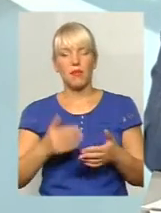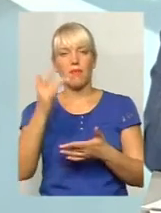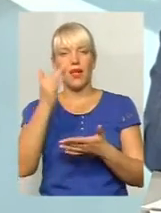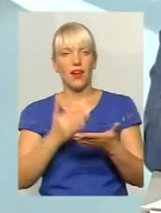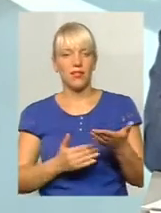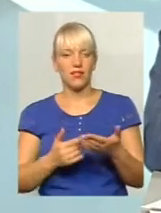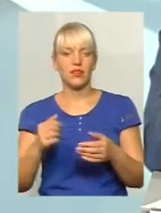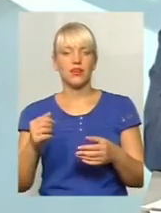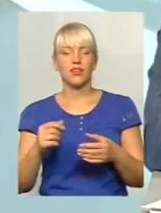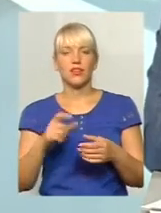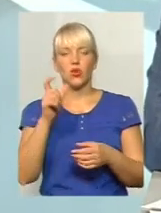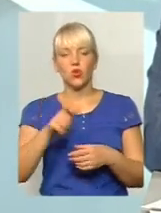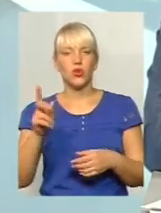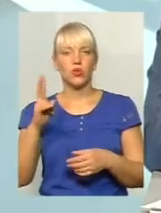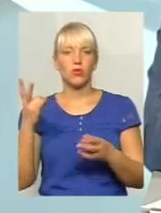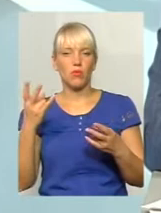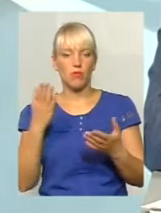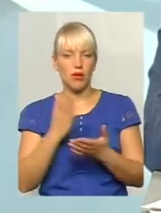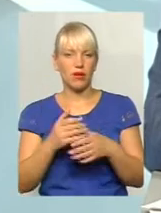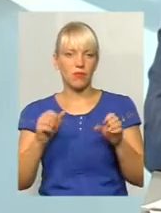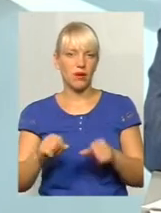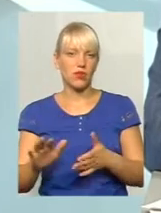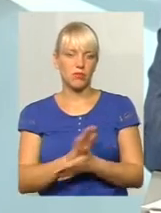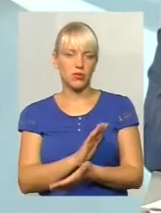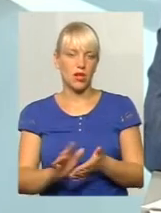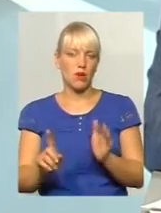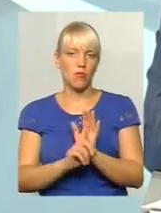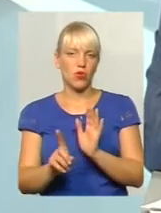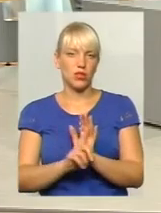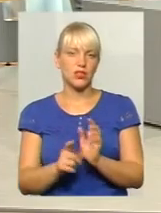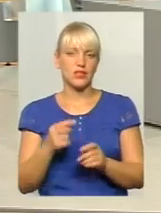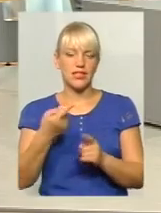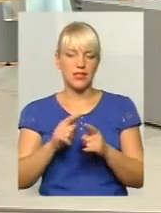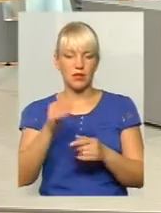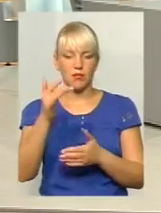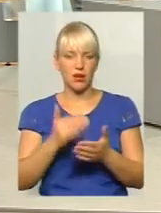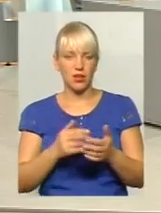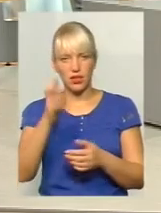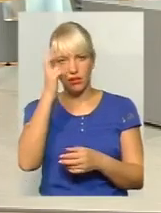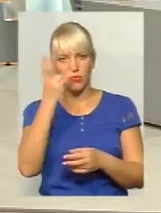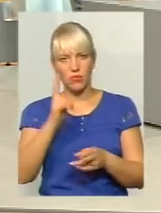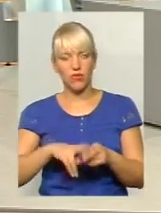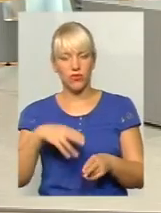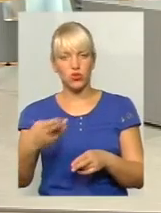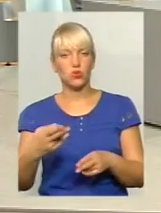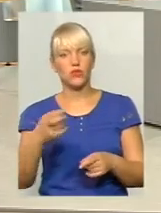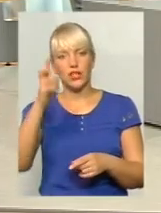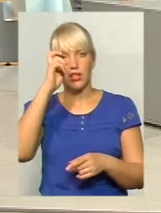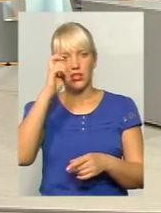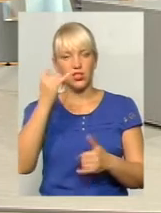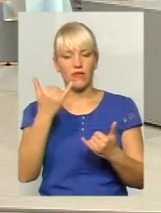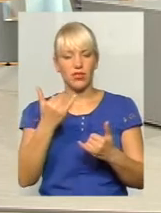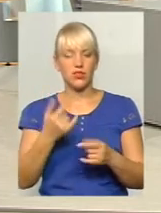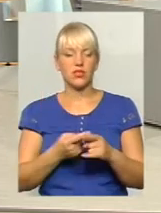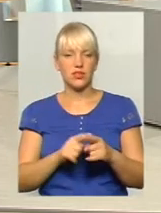які мають право користуватися безоплатним приїздом, то за цей перелік повинна держава відшкодувати. На сьогоднішній день держава ці функції